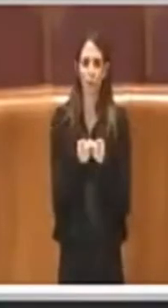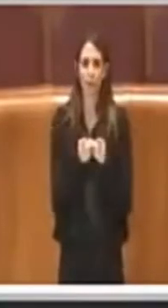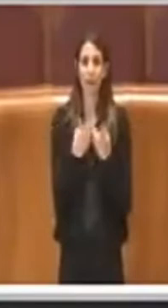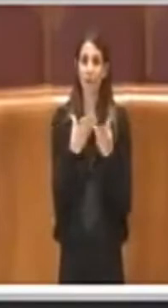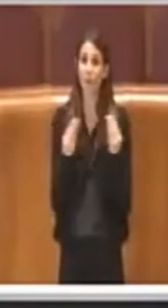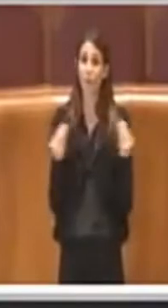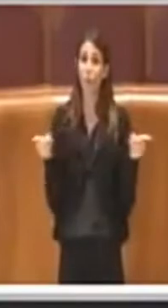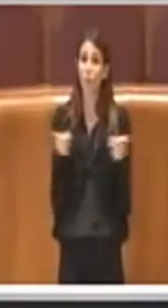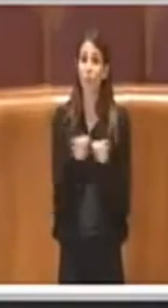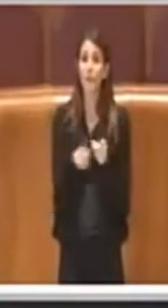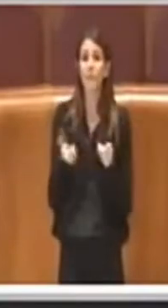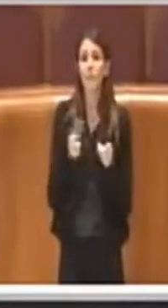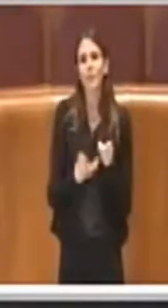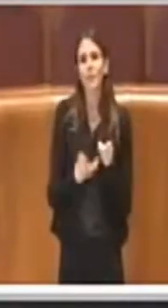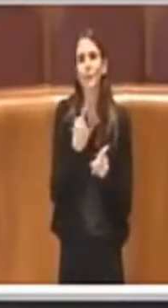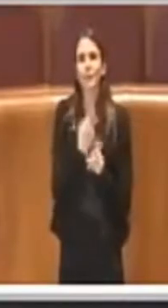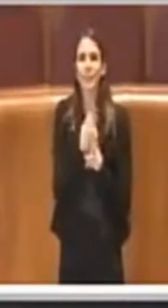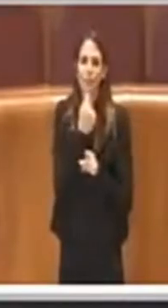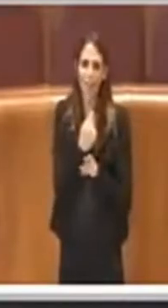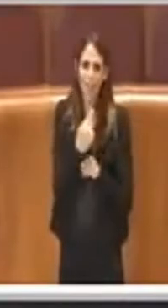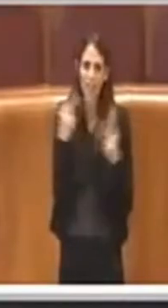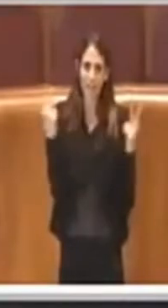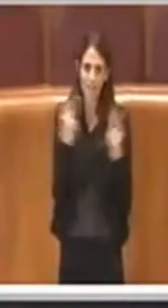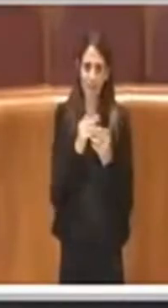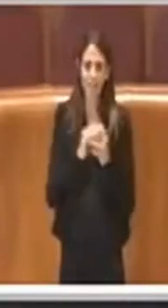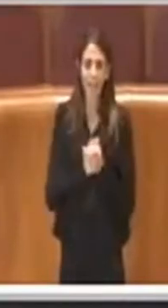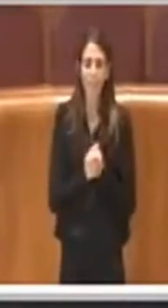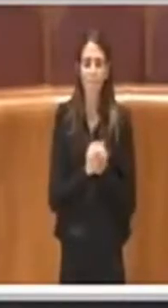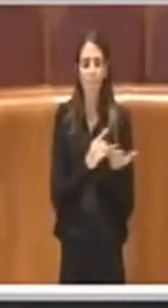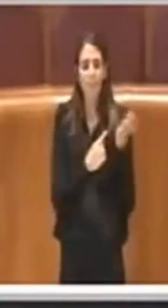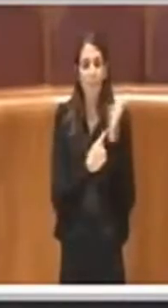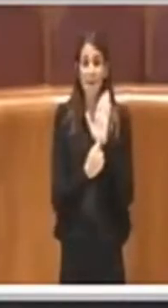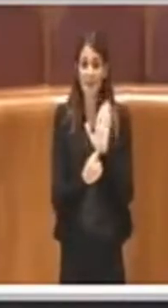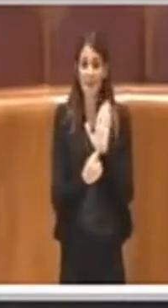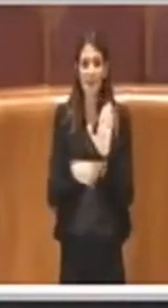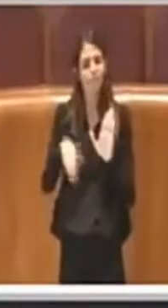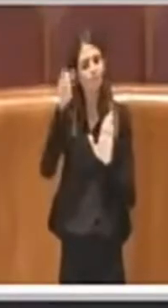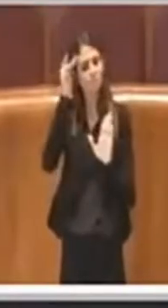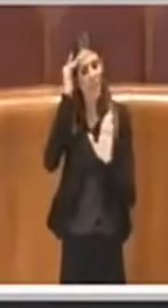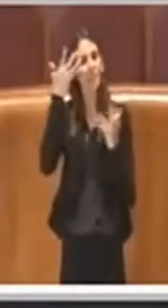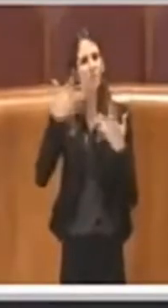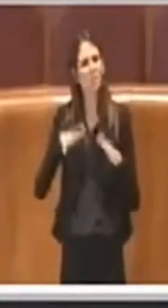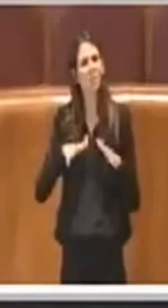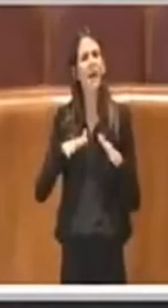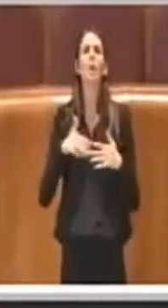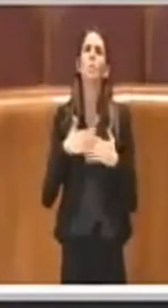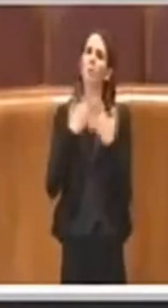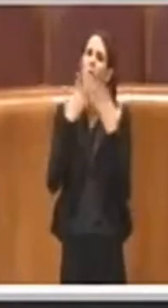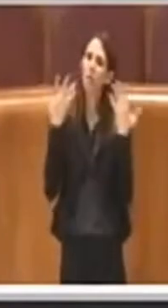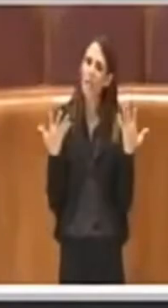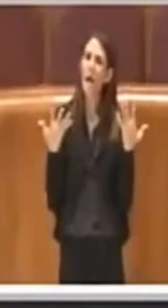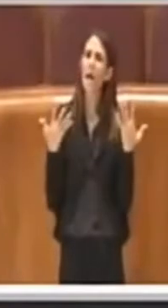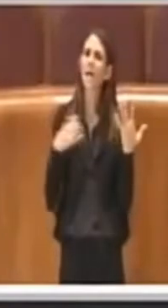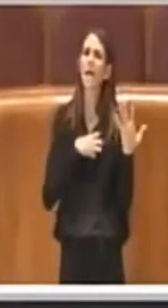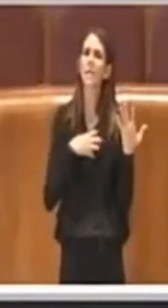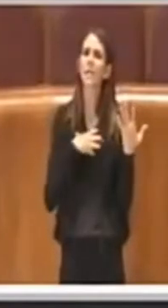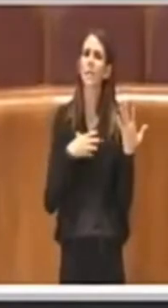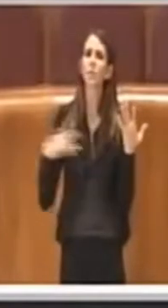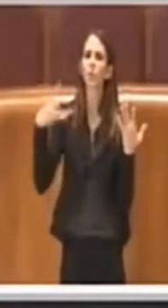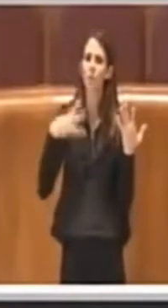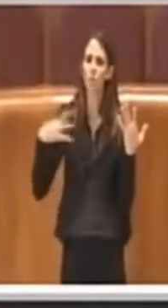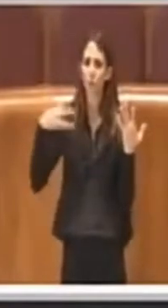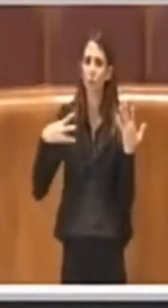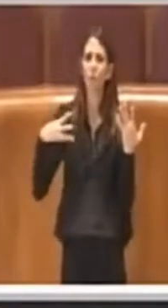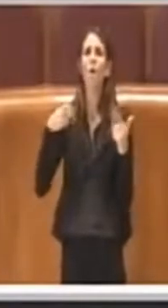perché devo dire la verità, dopo la presentazione molto chiara e lineare dell'assessore Montuore e dell'assessore